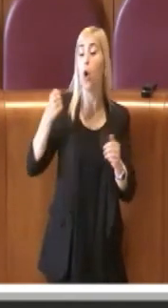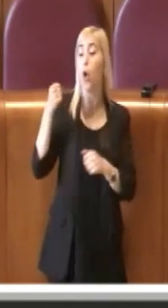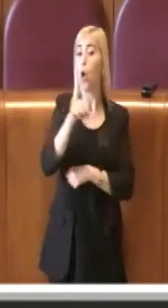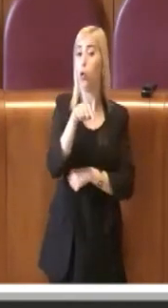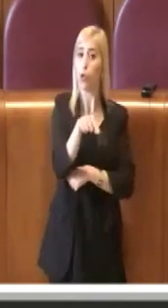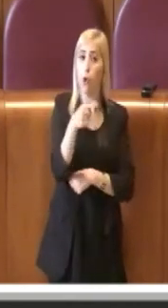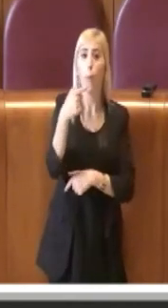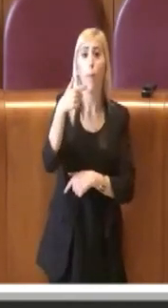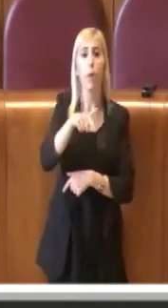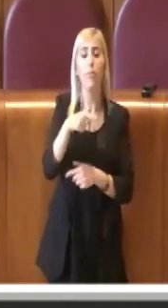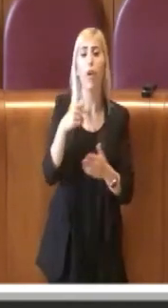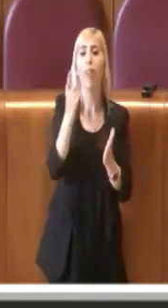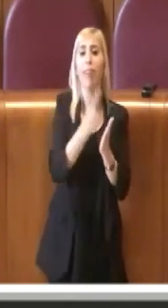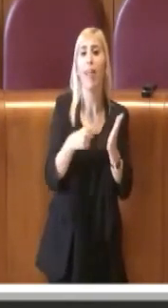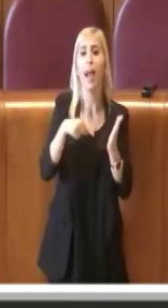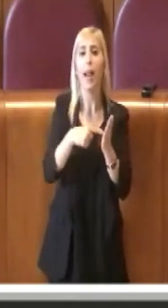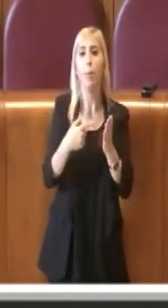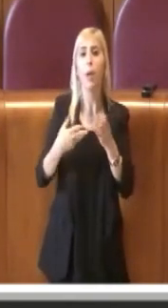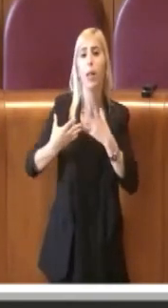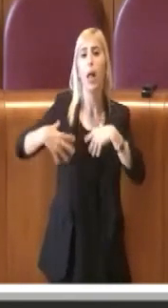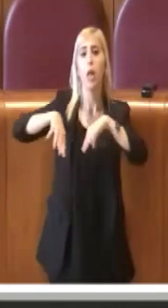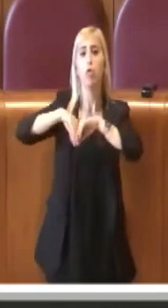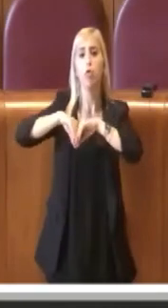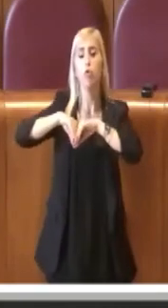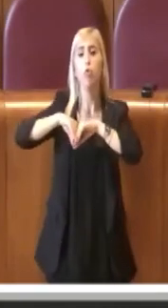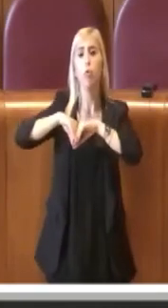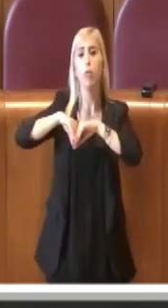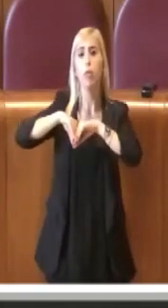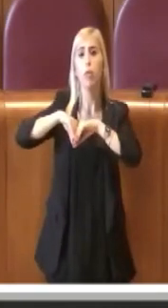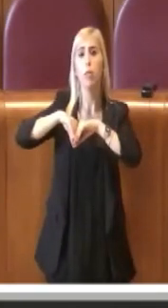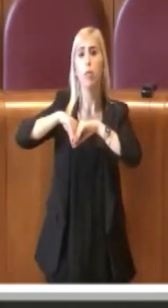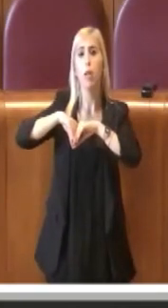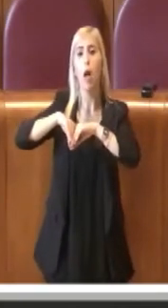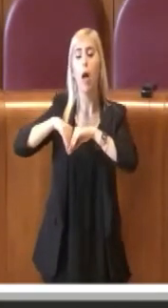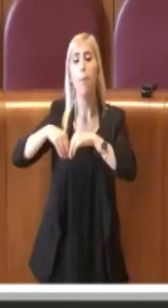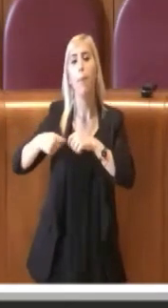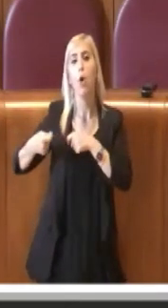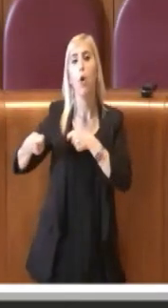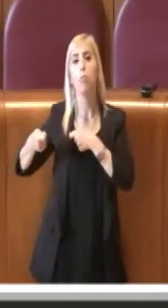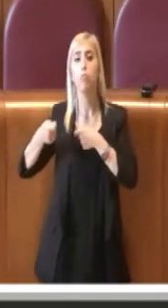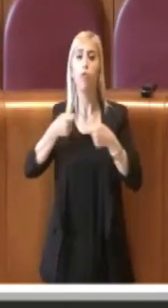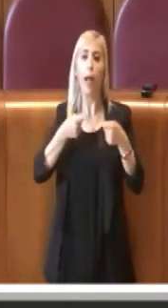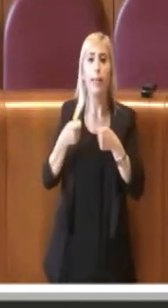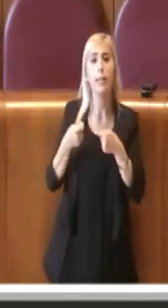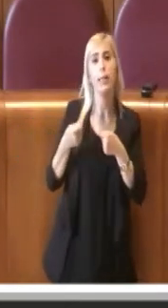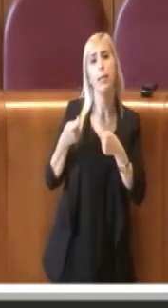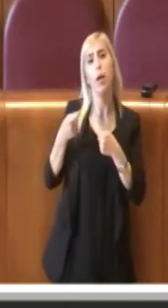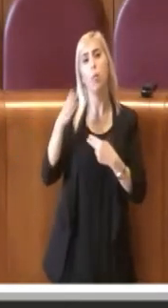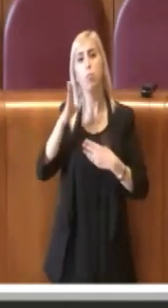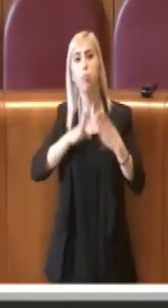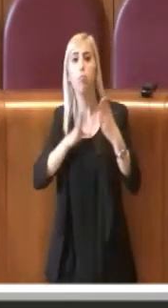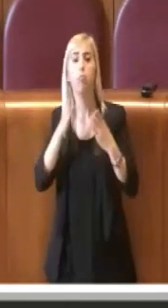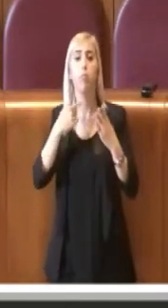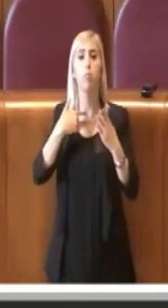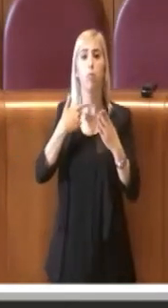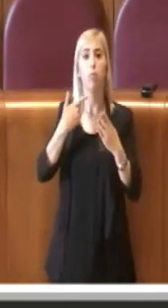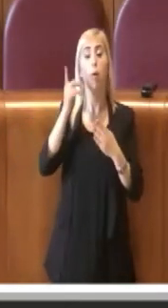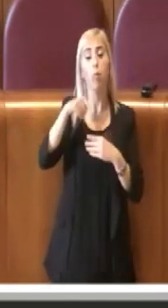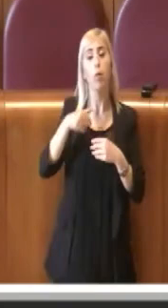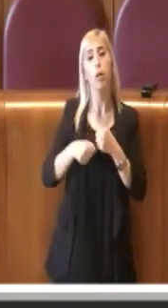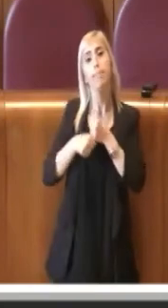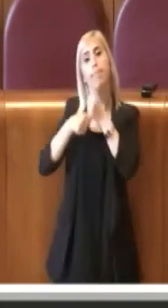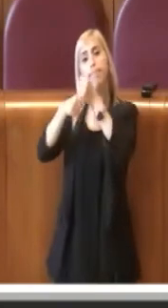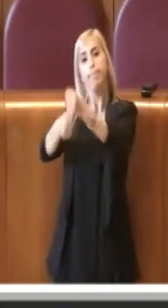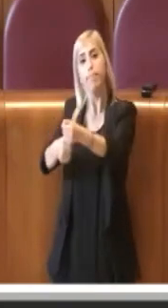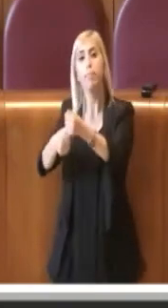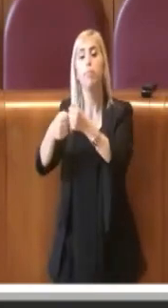delibera della Giunta, che è stata poi contrattata anche attraverso la delegata delle periferie con